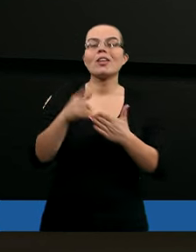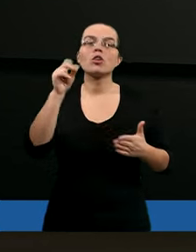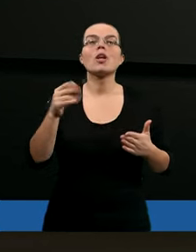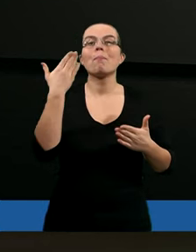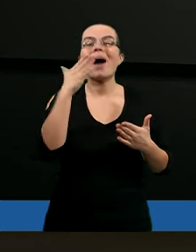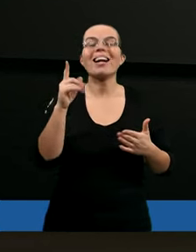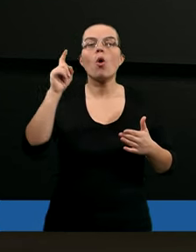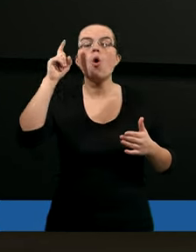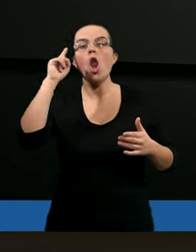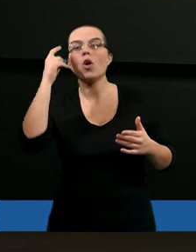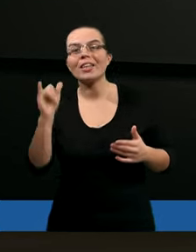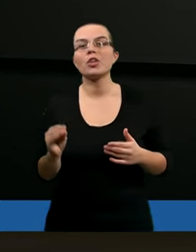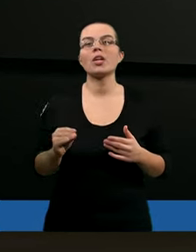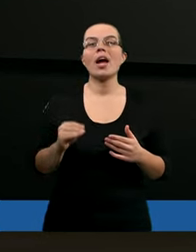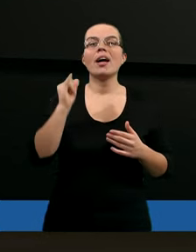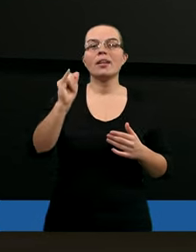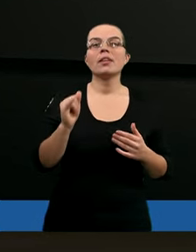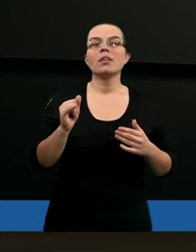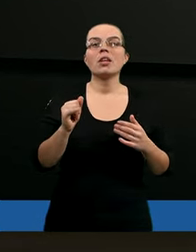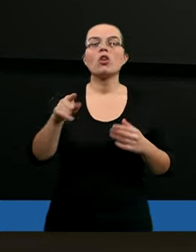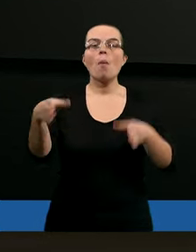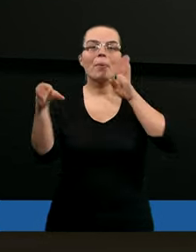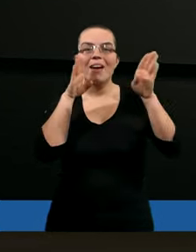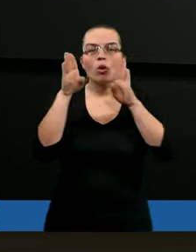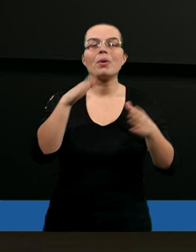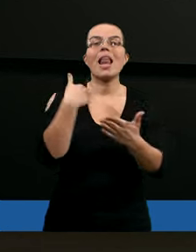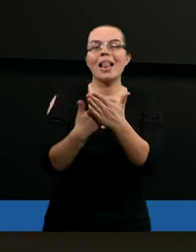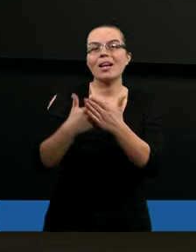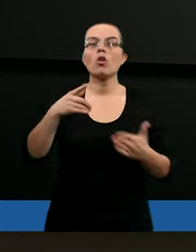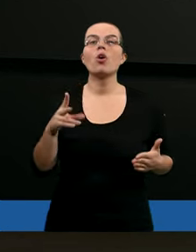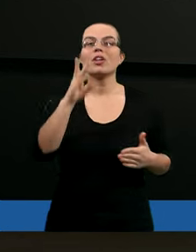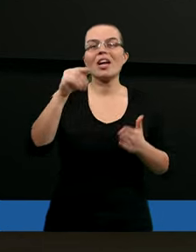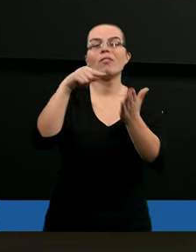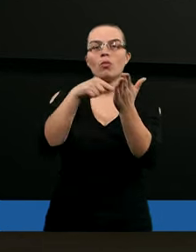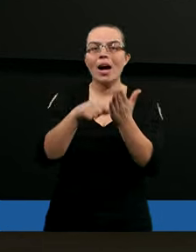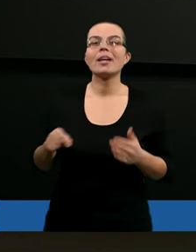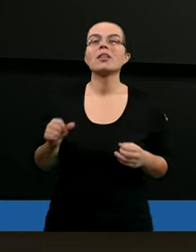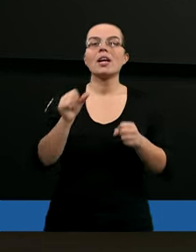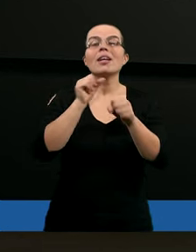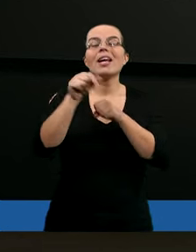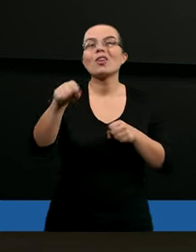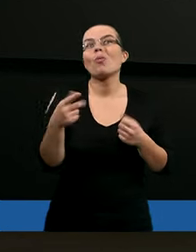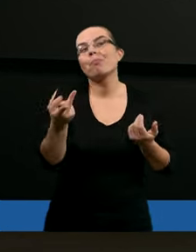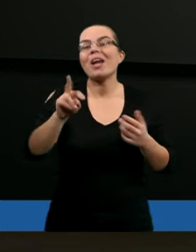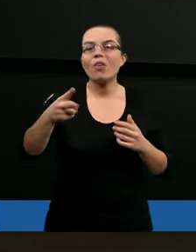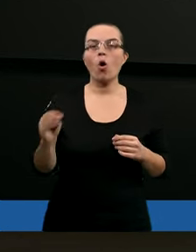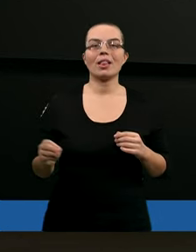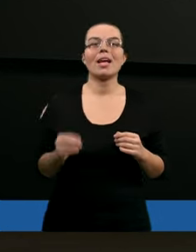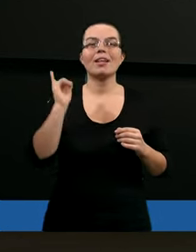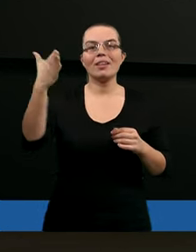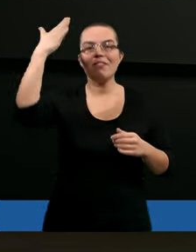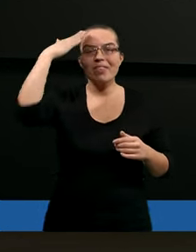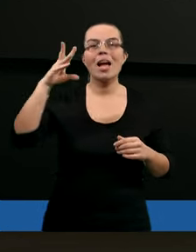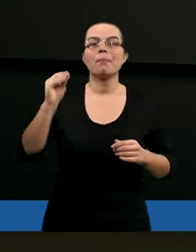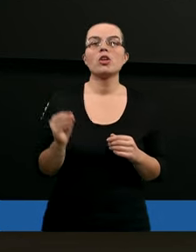mówili bardzo logicznie, skoro dotykają cię do nieszczęścia, to prawdopodobnie dlatego, że właśnie jesteś grzeszny. My oczywiście